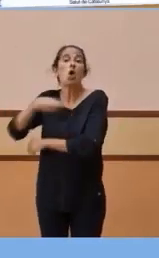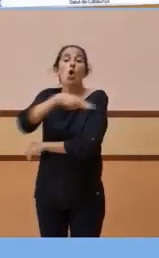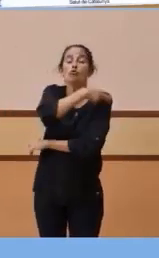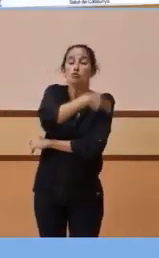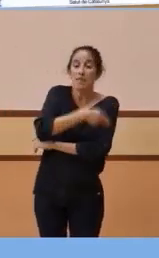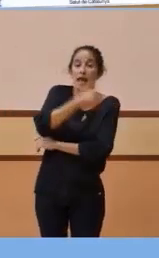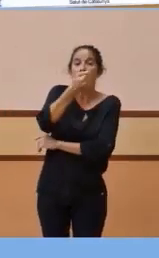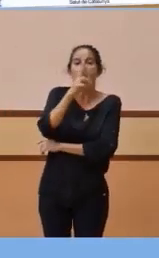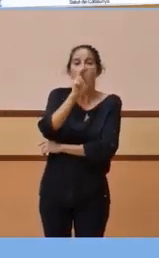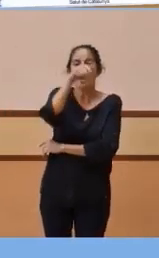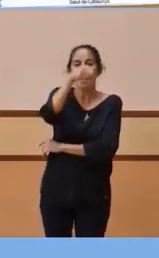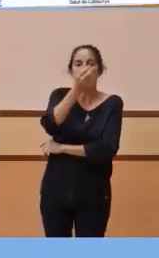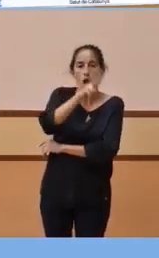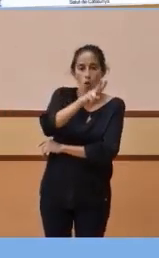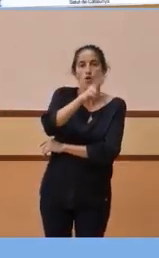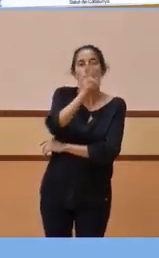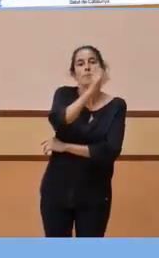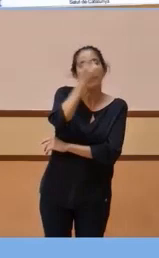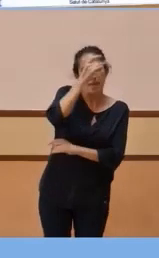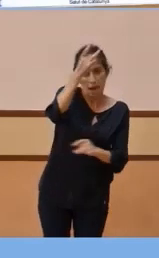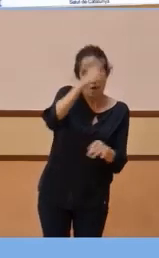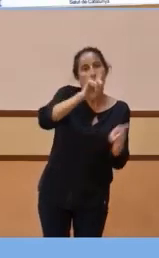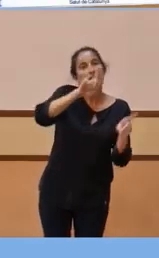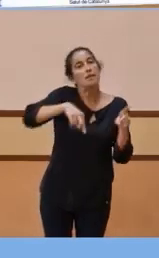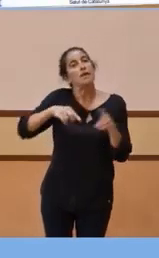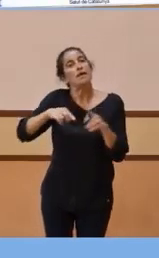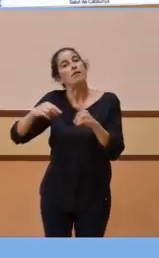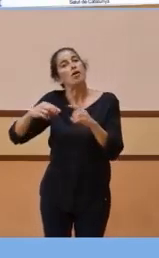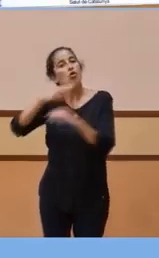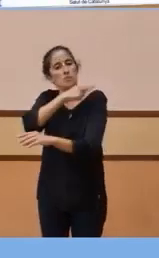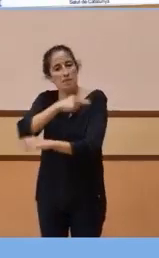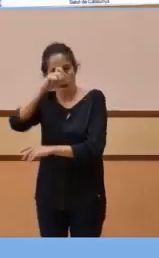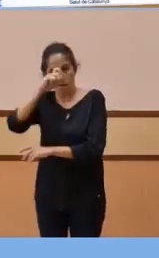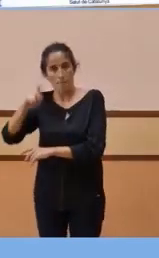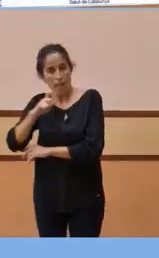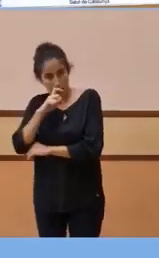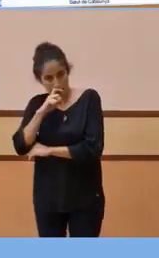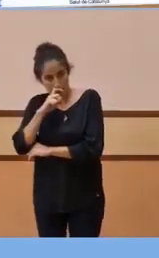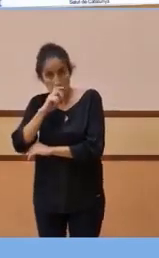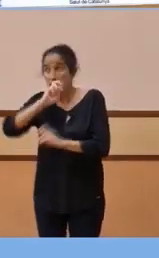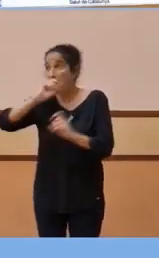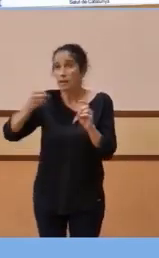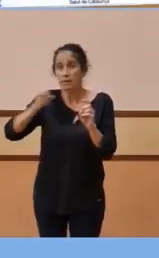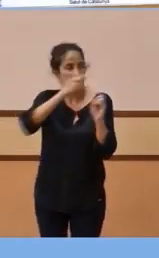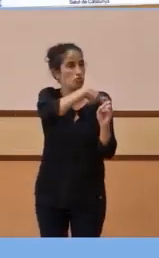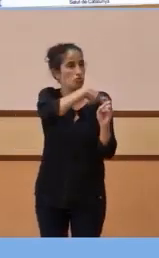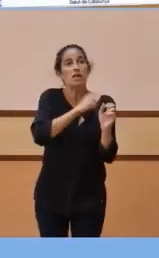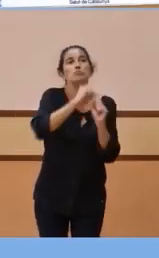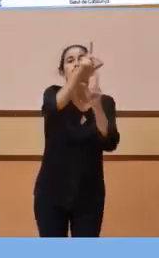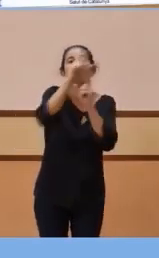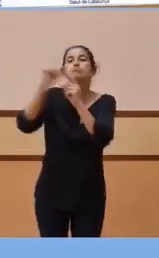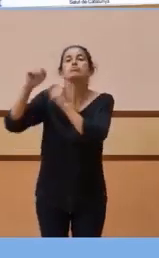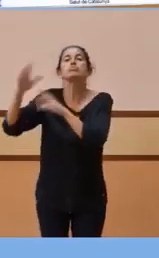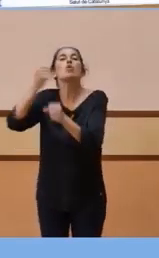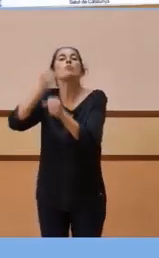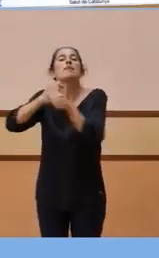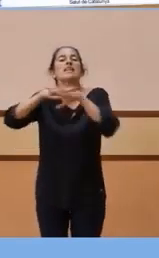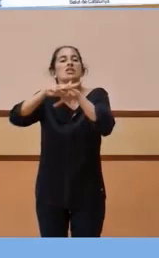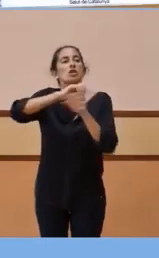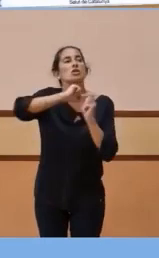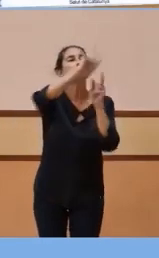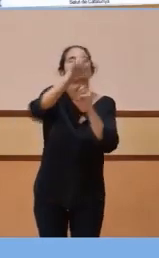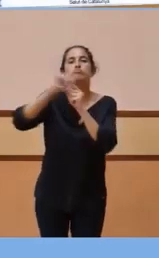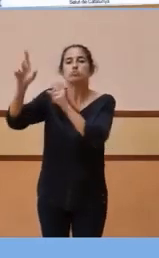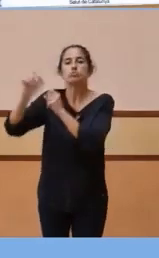Arnau de Vilanova i l'Hospital de la Vall d'Hebró. Hi havia, diguem-ne, capacitat de traslladar altres hospitals per aquest treball en xarxa, però, bàsicament, s'ha